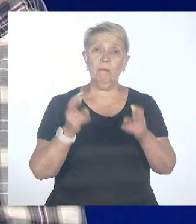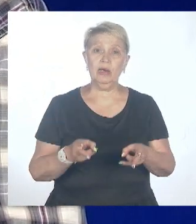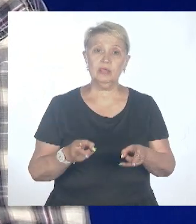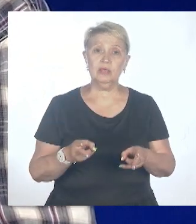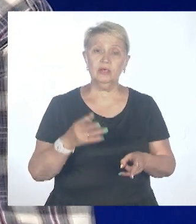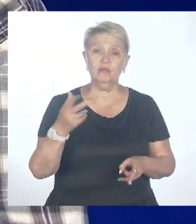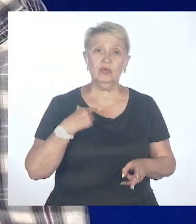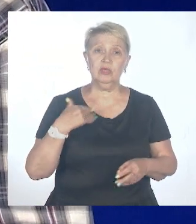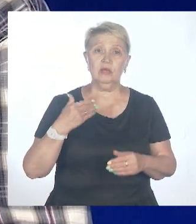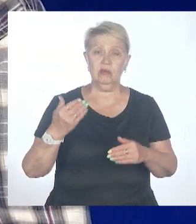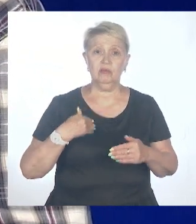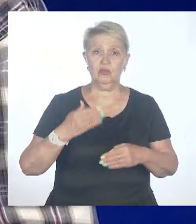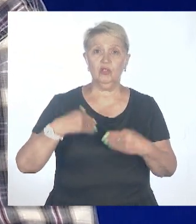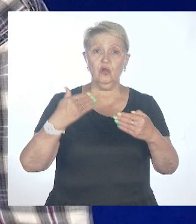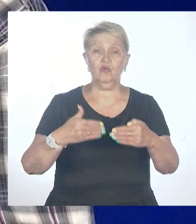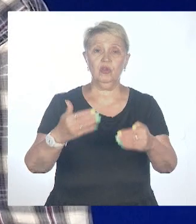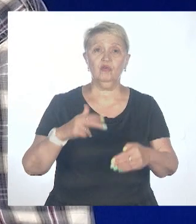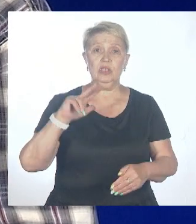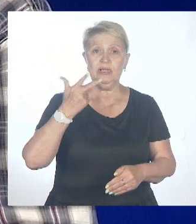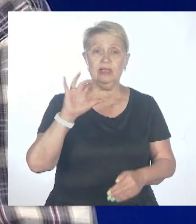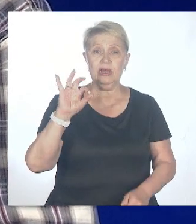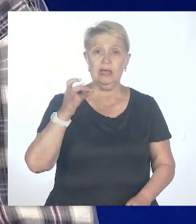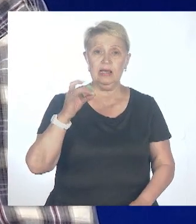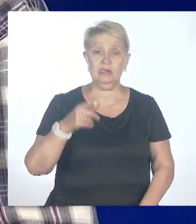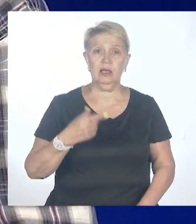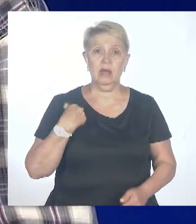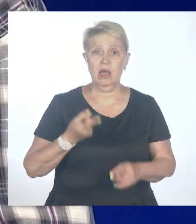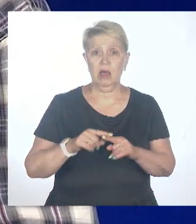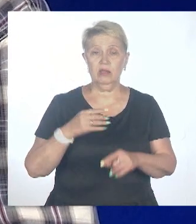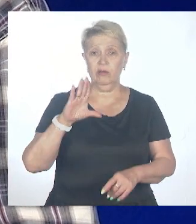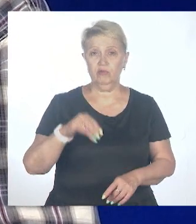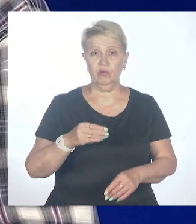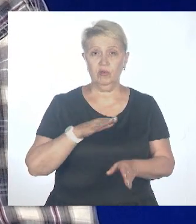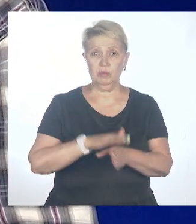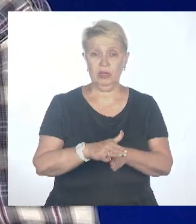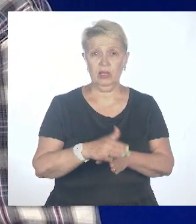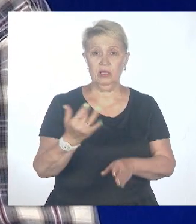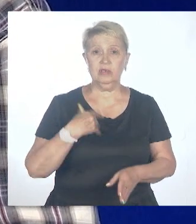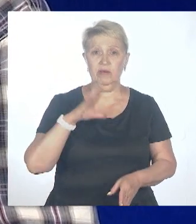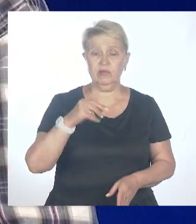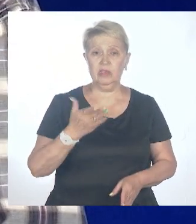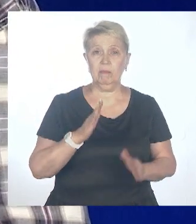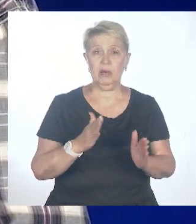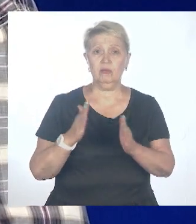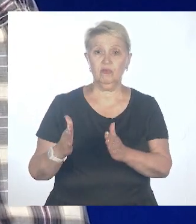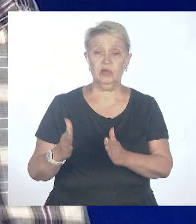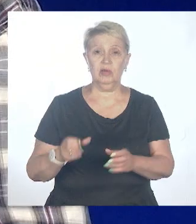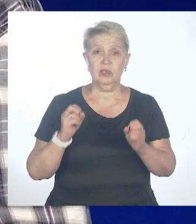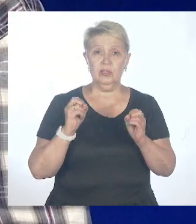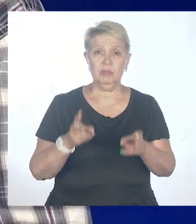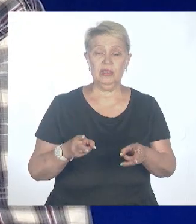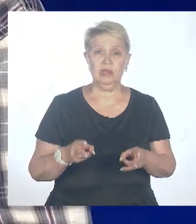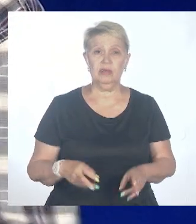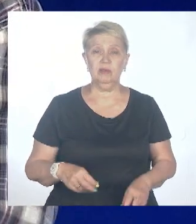раза зайти на нас. Пожалуйста. То есть вот эти все вещи, они вполне себе исполняются, все эти прогнозы специалистов. Другой вопрос, их